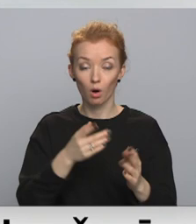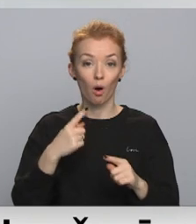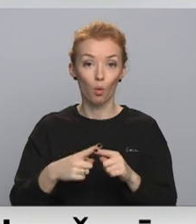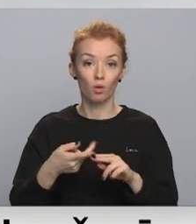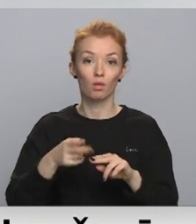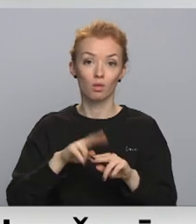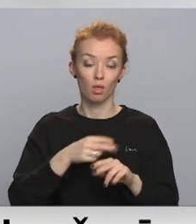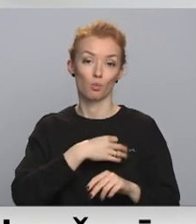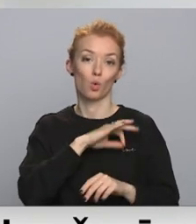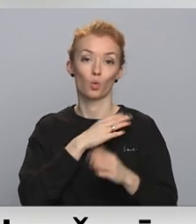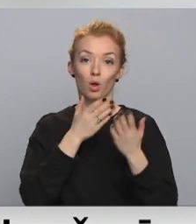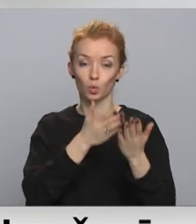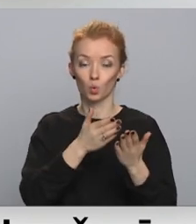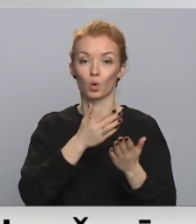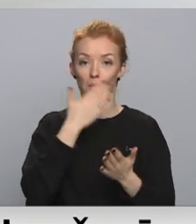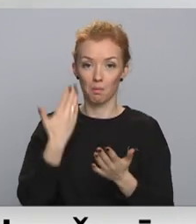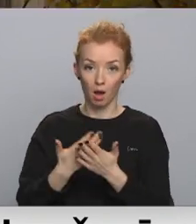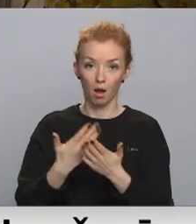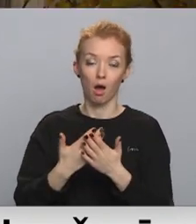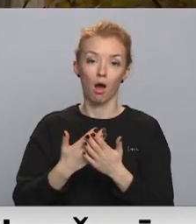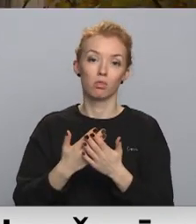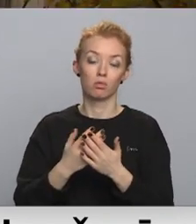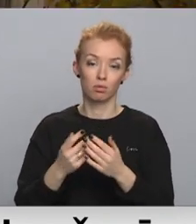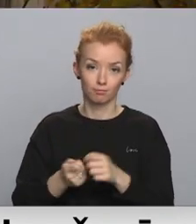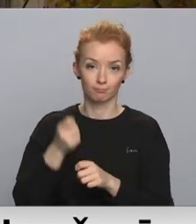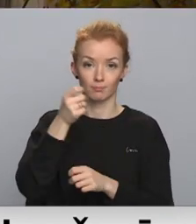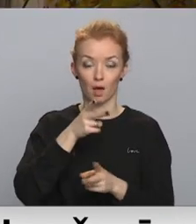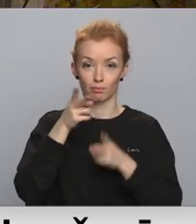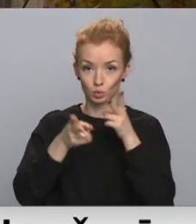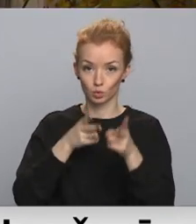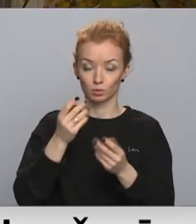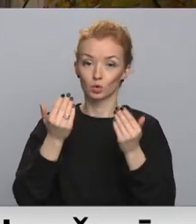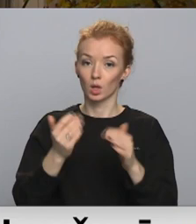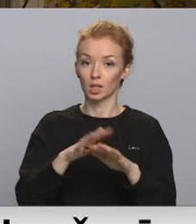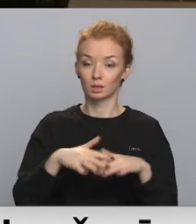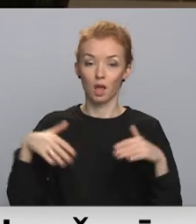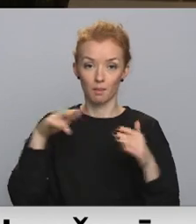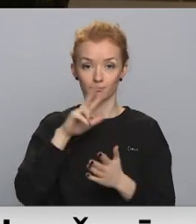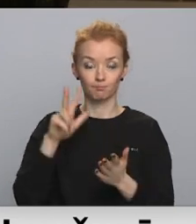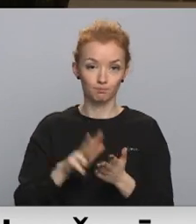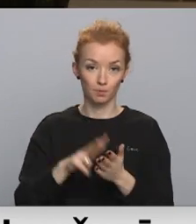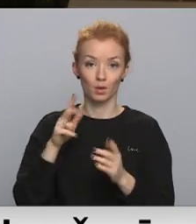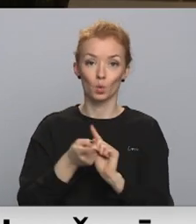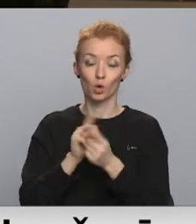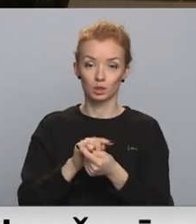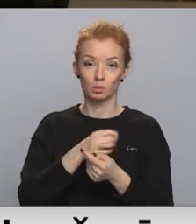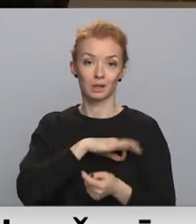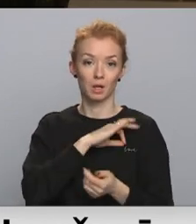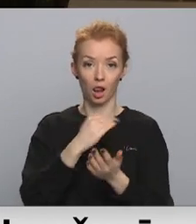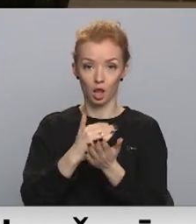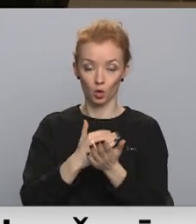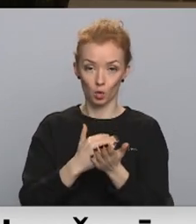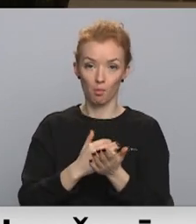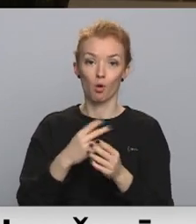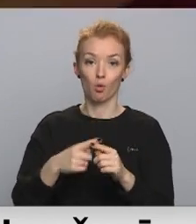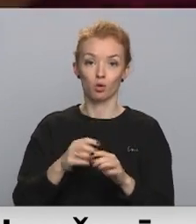Tad prokuratūra attiecīgi uzrāda apsūdzību. Atgādināsim, ka saimas šondēļa konceptuāli atbalstīgi rozjums krimināla likumā, ar kuriem rozsiet